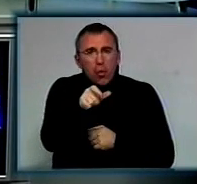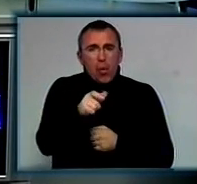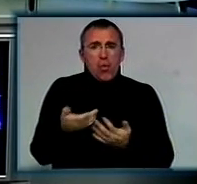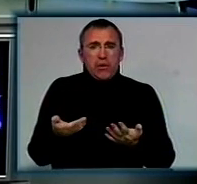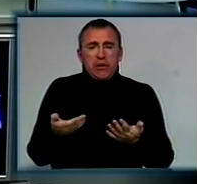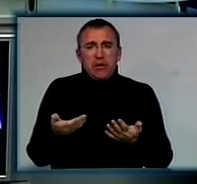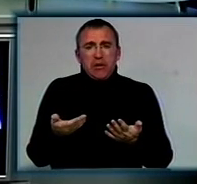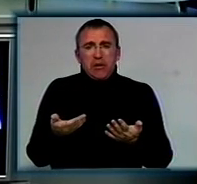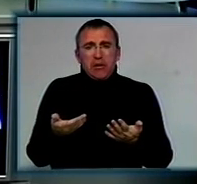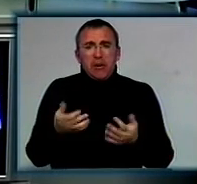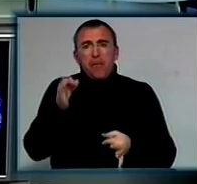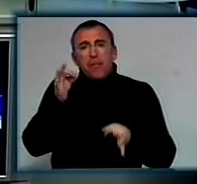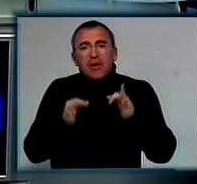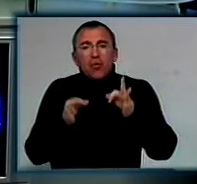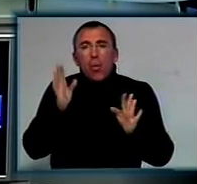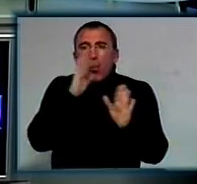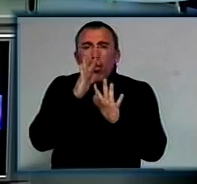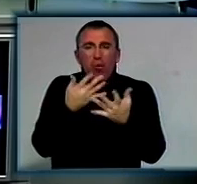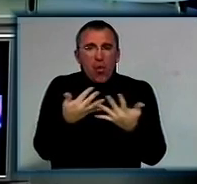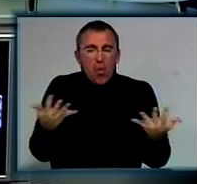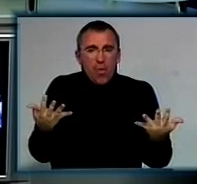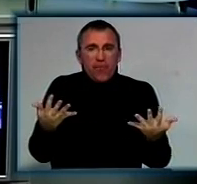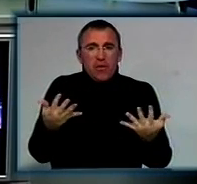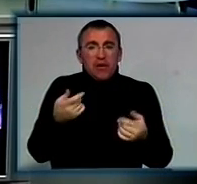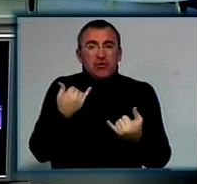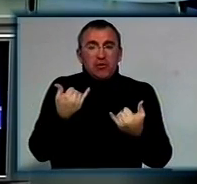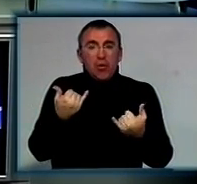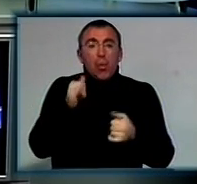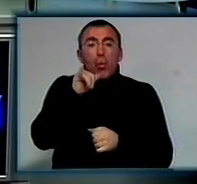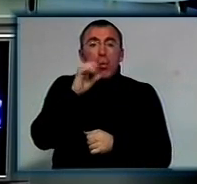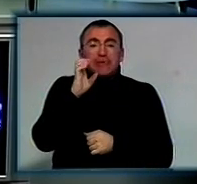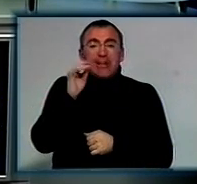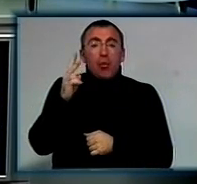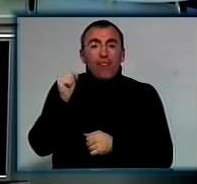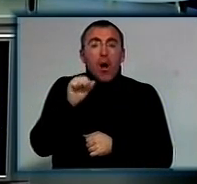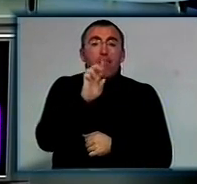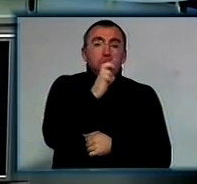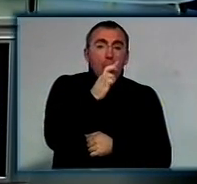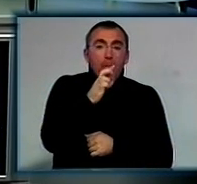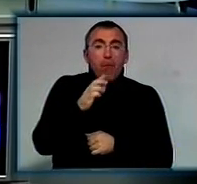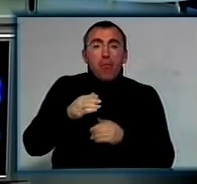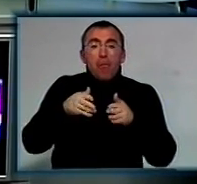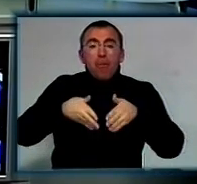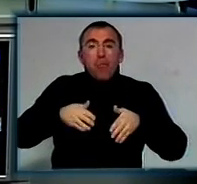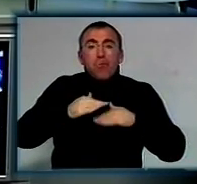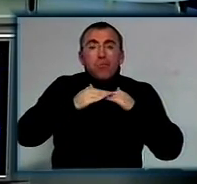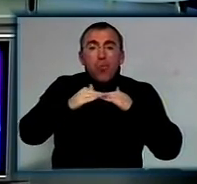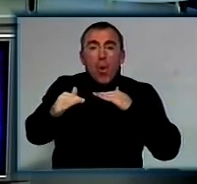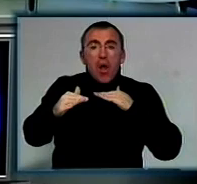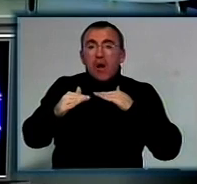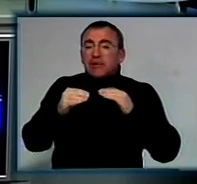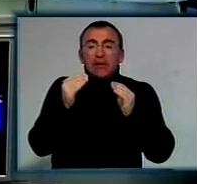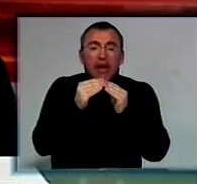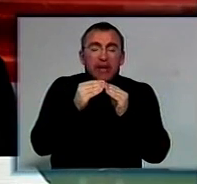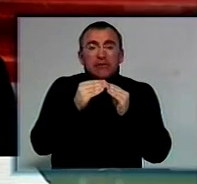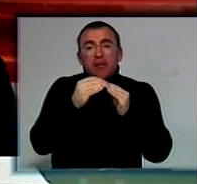а і природні умови. От, наприклад, зараз з Устинівки, наприклад, до Бобринця полями дуже важко ні за 10, ні за